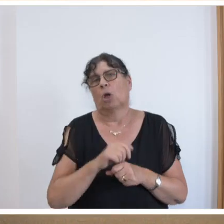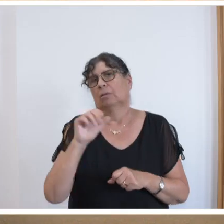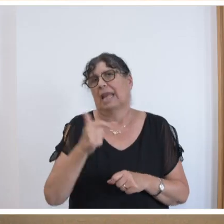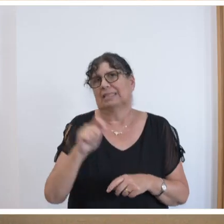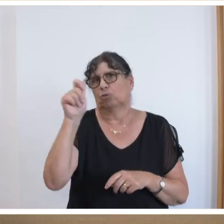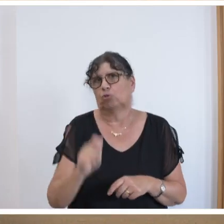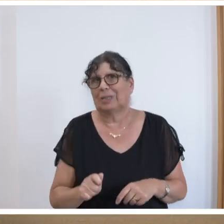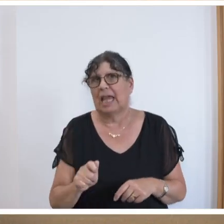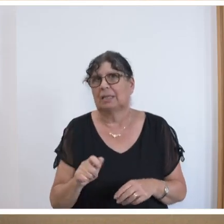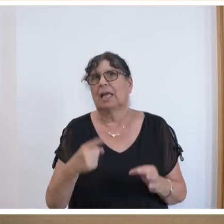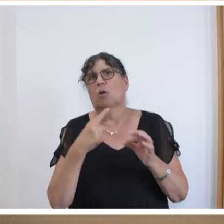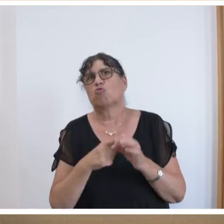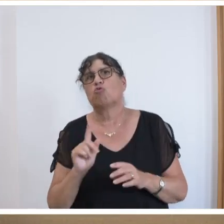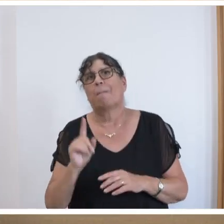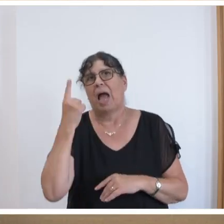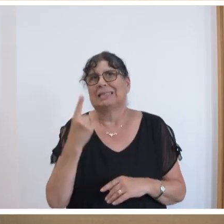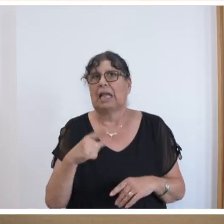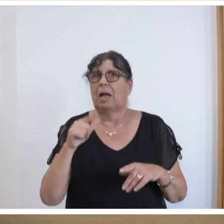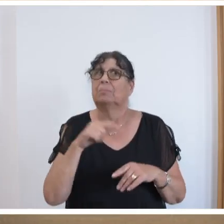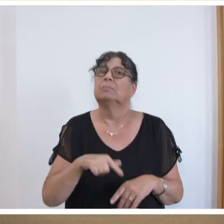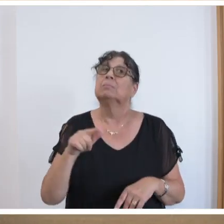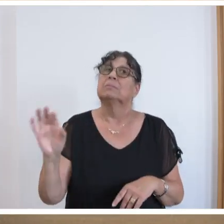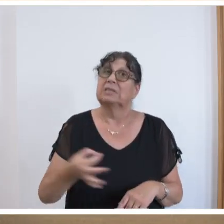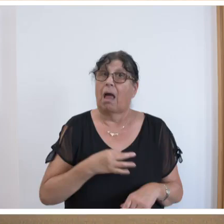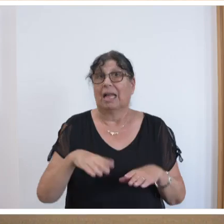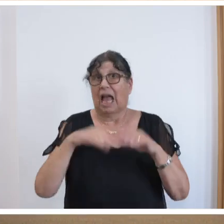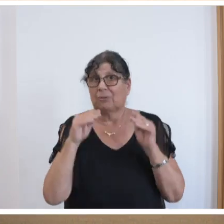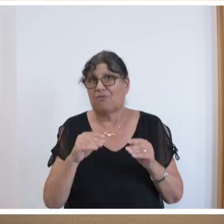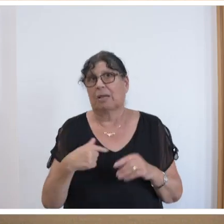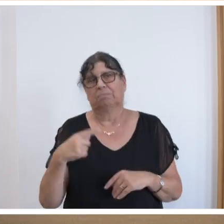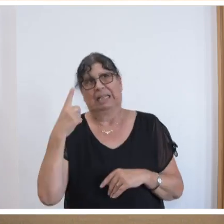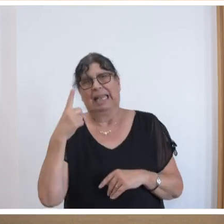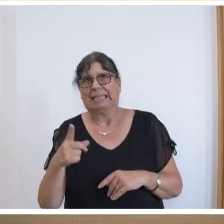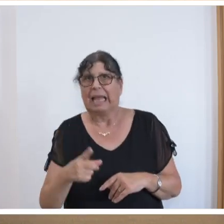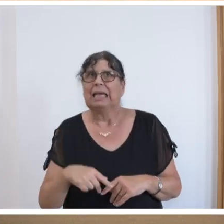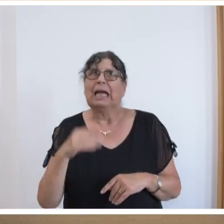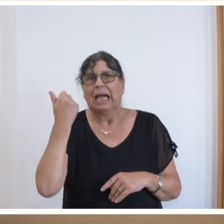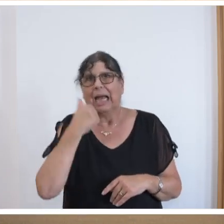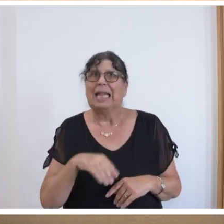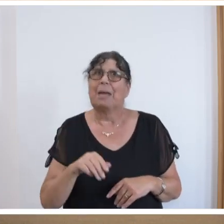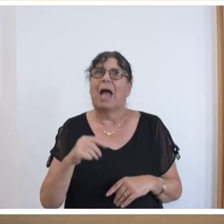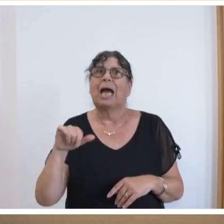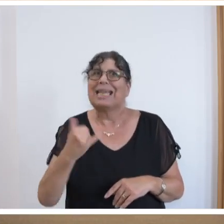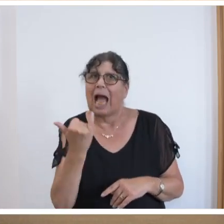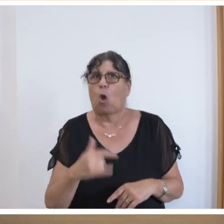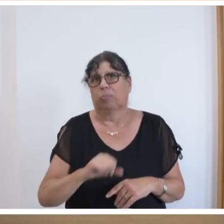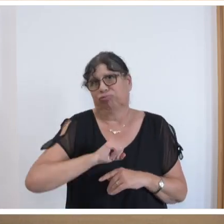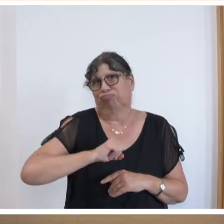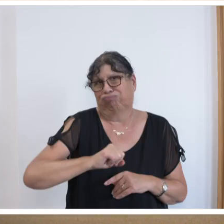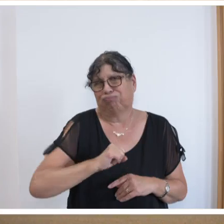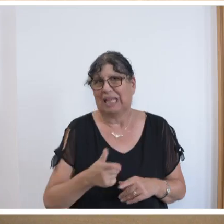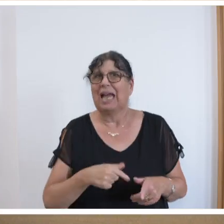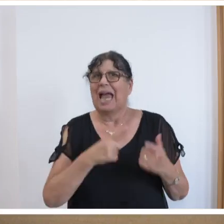Universität des Saarlandes beginnen. Lieber Jakob, ich glaube, das ist ein Turbogang, den wir da eingelegt haben. Herzlichen Dank an dieser Stelle.